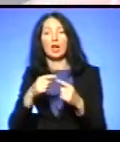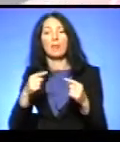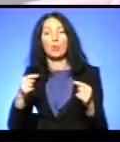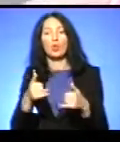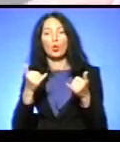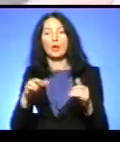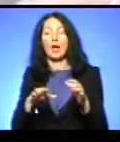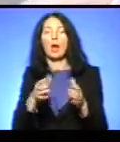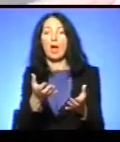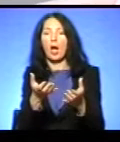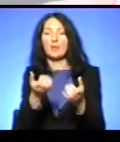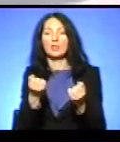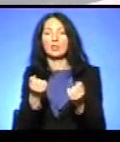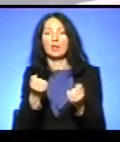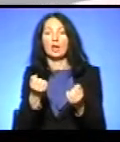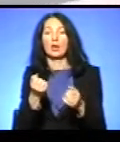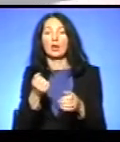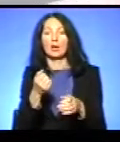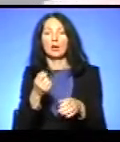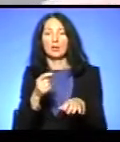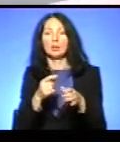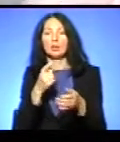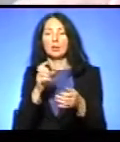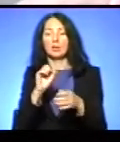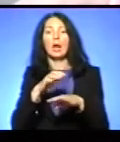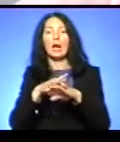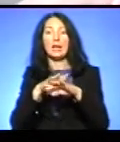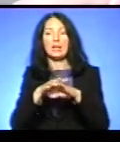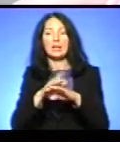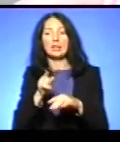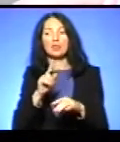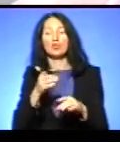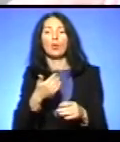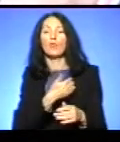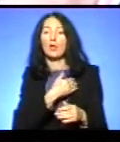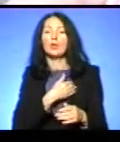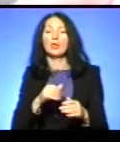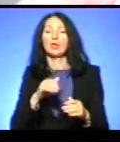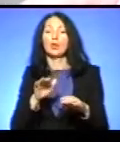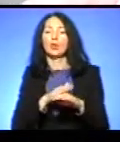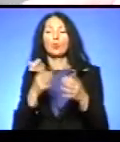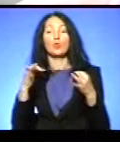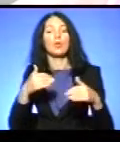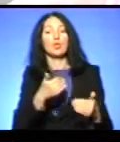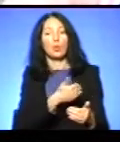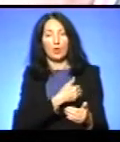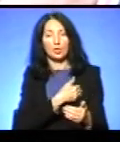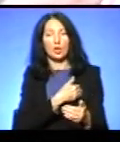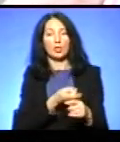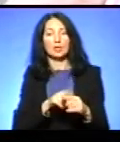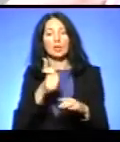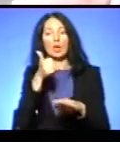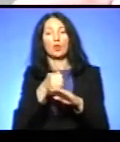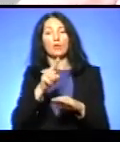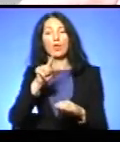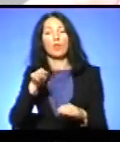біоматеріалу. Тобто це ті, що зголосилися? Ті, що зголосилися. Ті, що виявили добровільне бажання. Це основна вимога